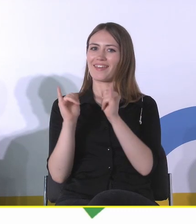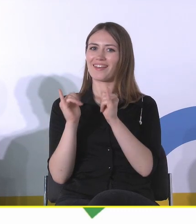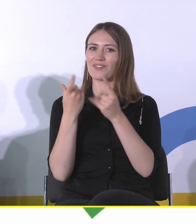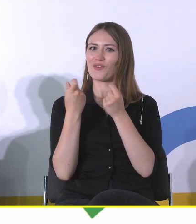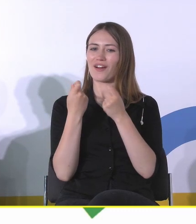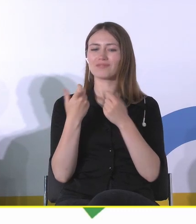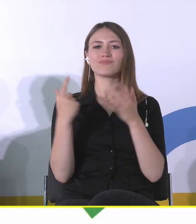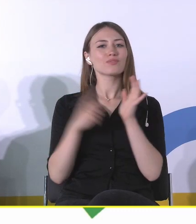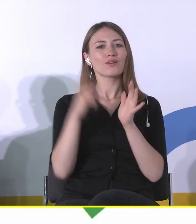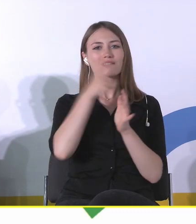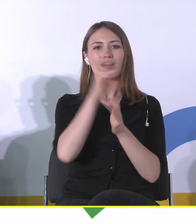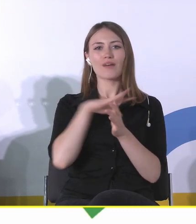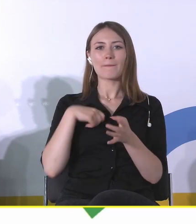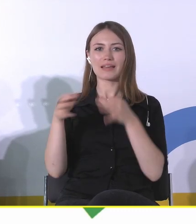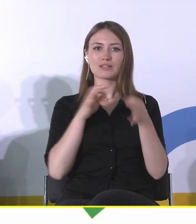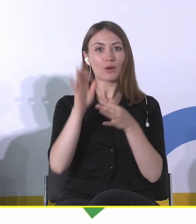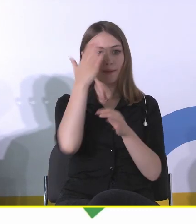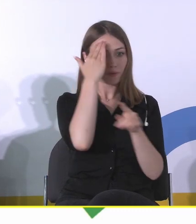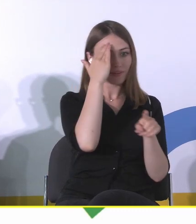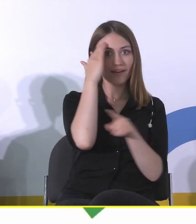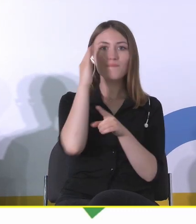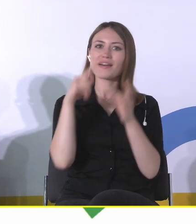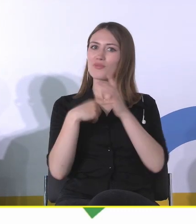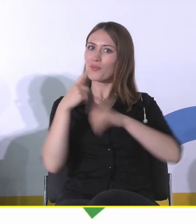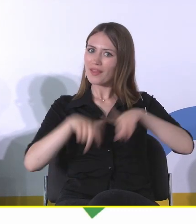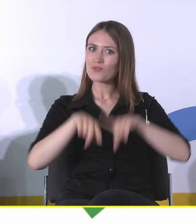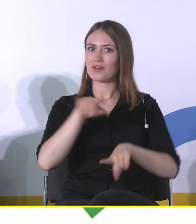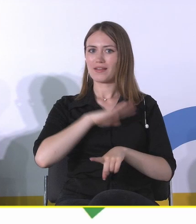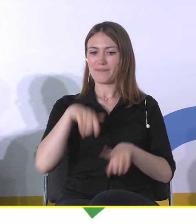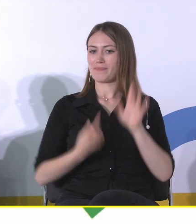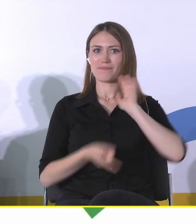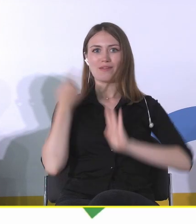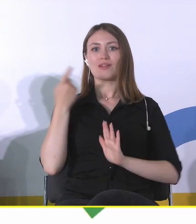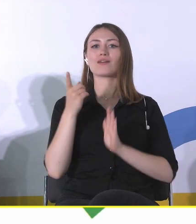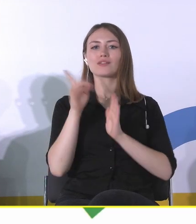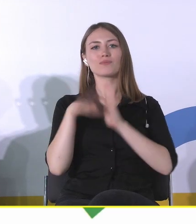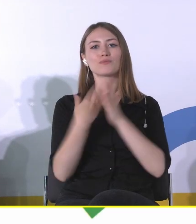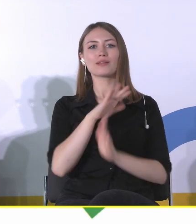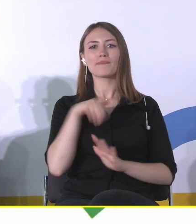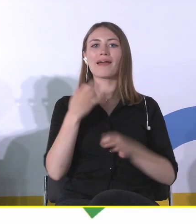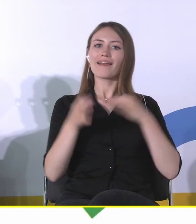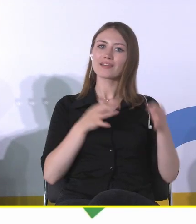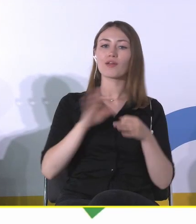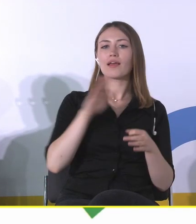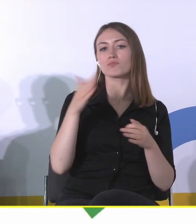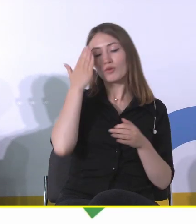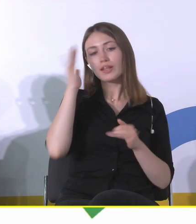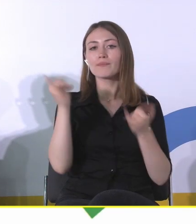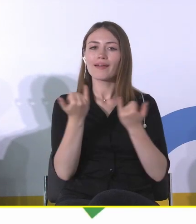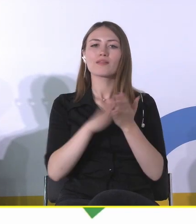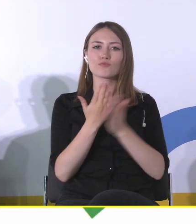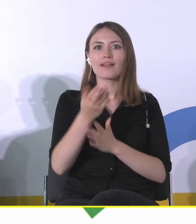historii jest sposobem naturalnym, naszym pierwszym, pierwotnym, no bo poznajemy historię rozmawiając z mamą, czy z babcią, czy z dziadkiem